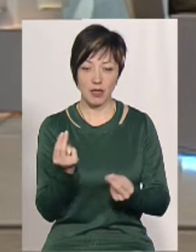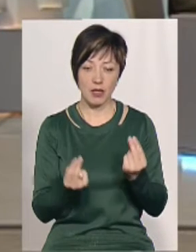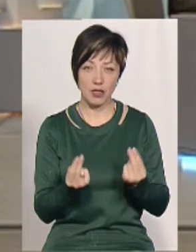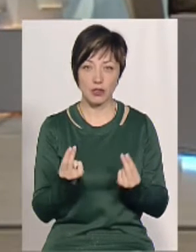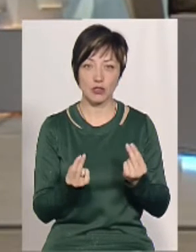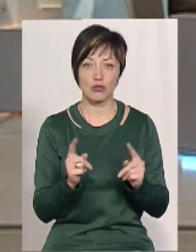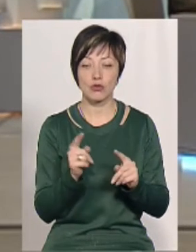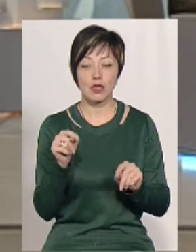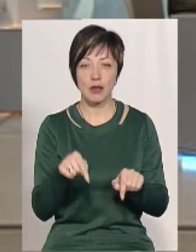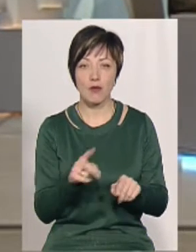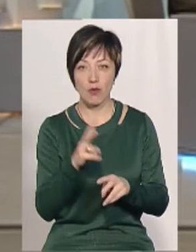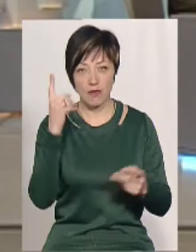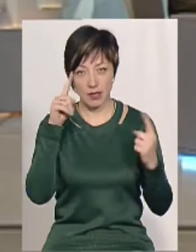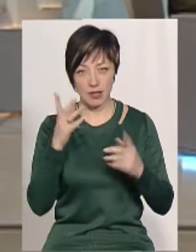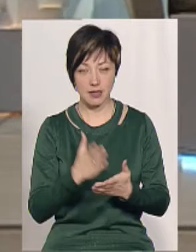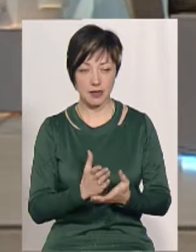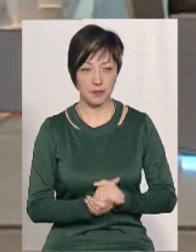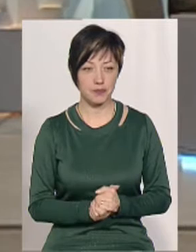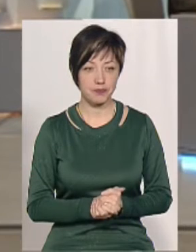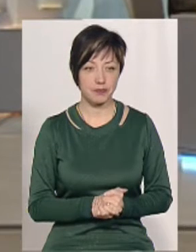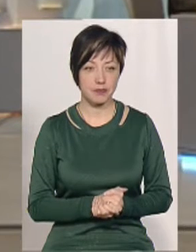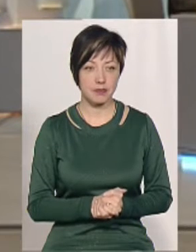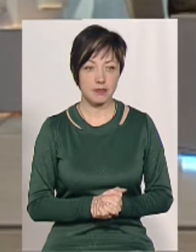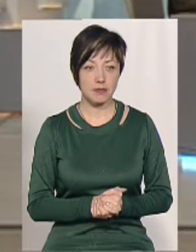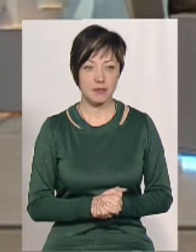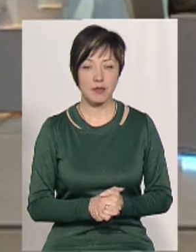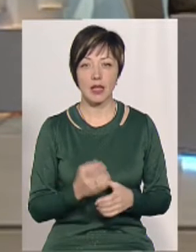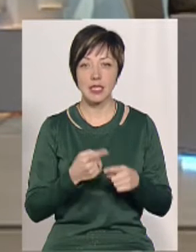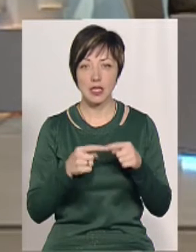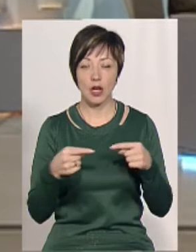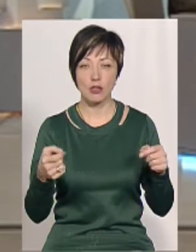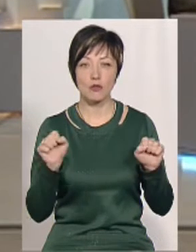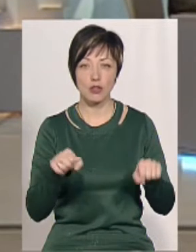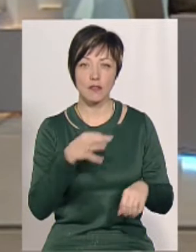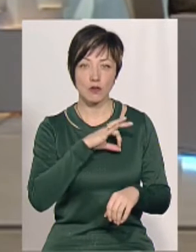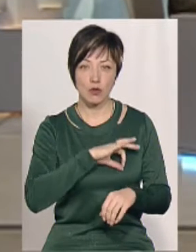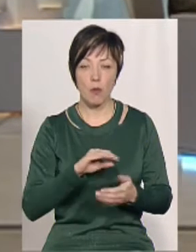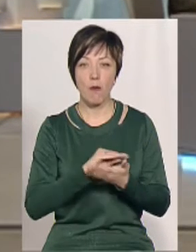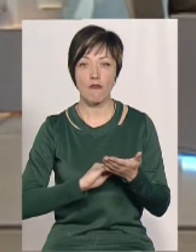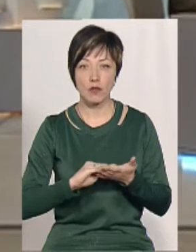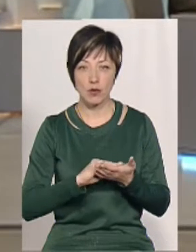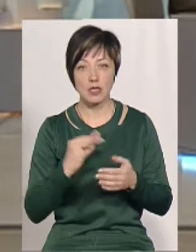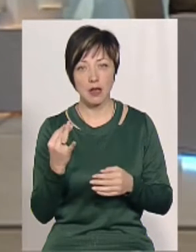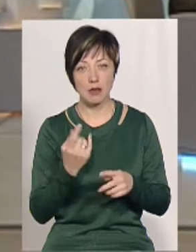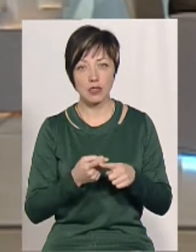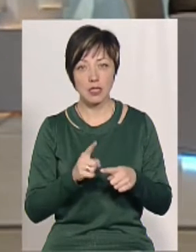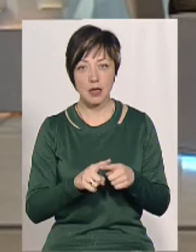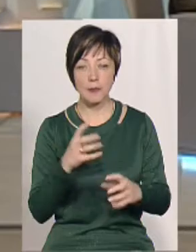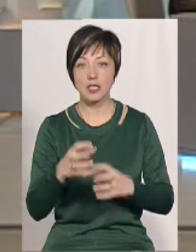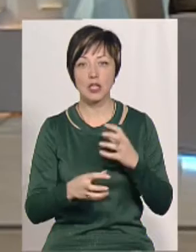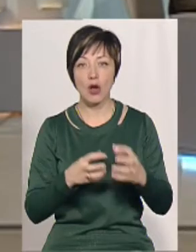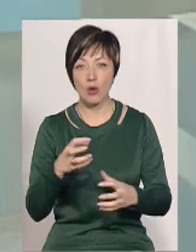іграшки, що там в фантазії, яка є. Тобто, ці речі можна використовувати повторно. Саме цікаво, що це